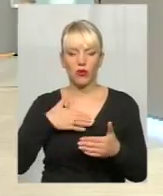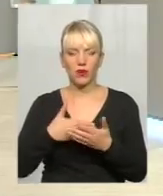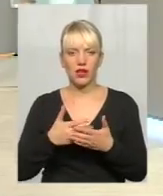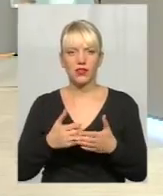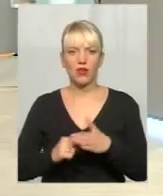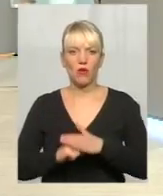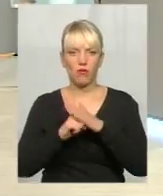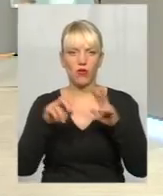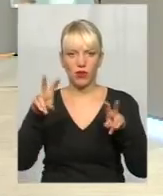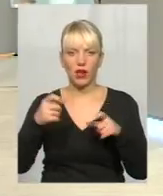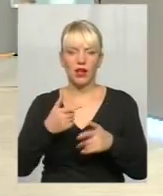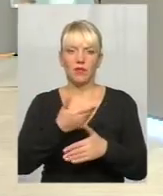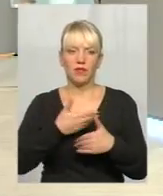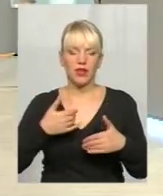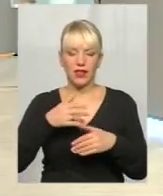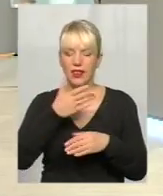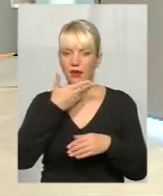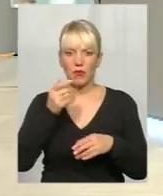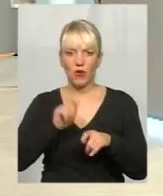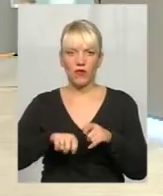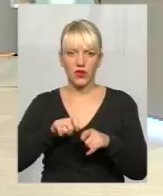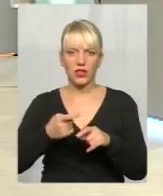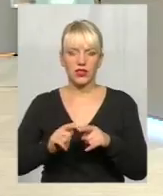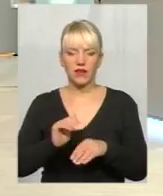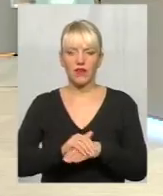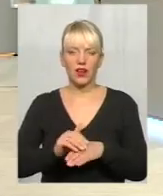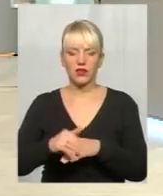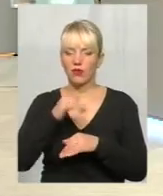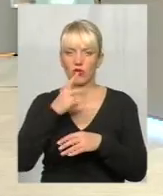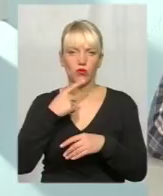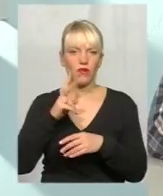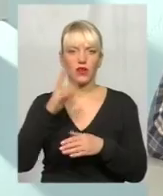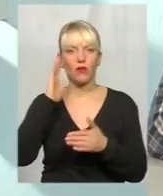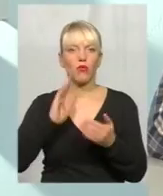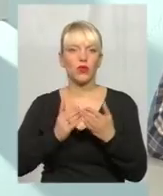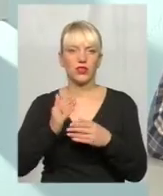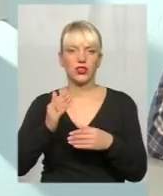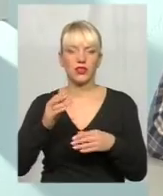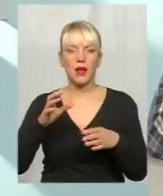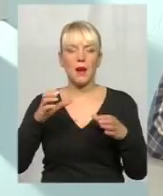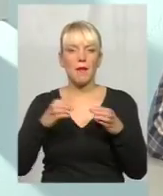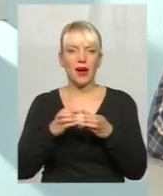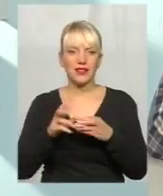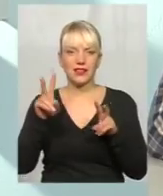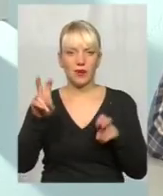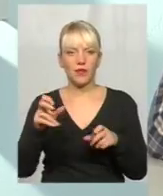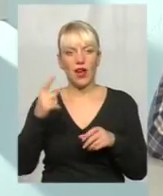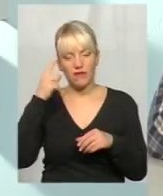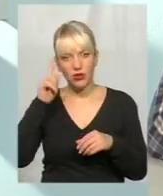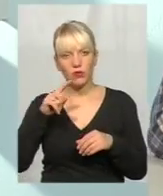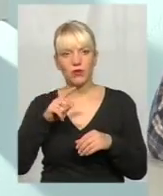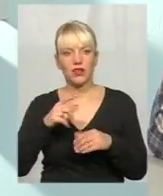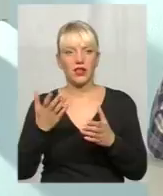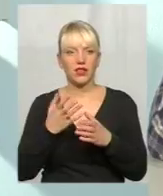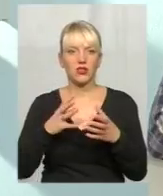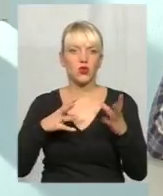перевірили ці факти, тому ми не можемо називати, ну, партії, які... Ну, зрозуміло. принаймні, а чи відома сума якась, чи